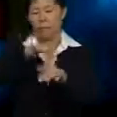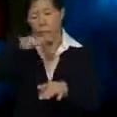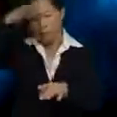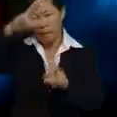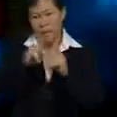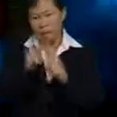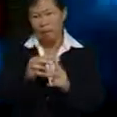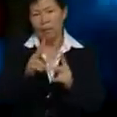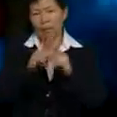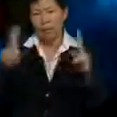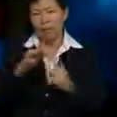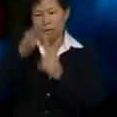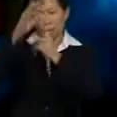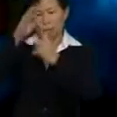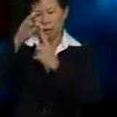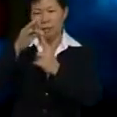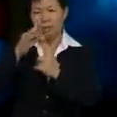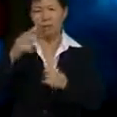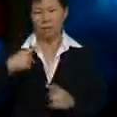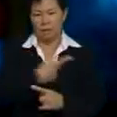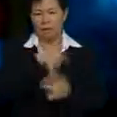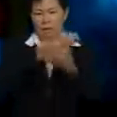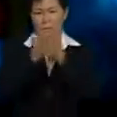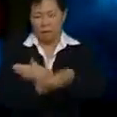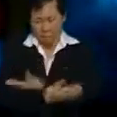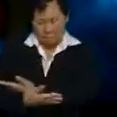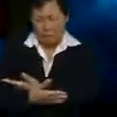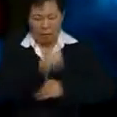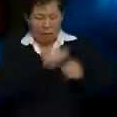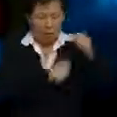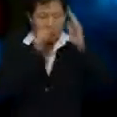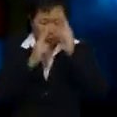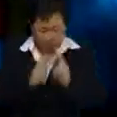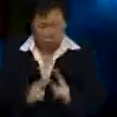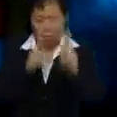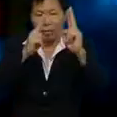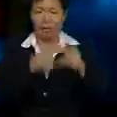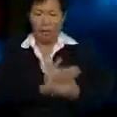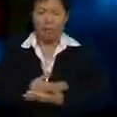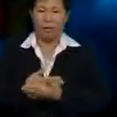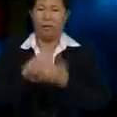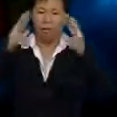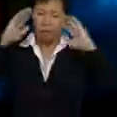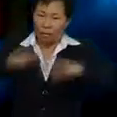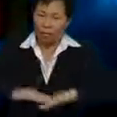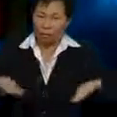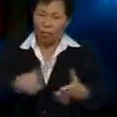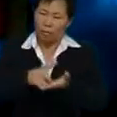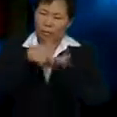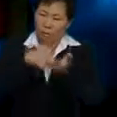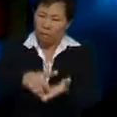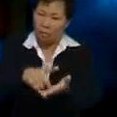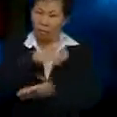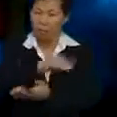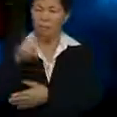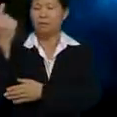paling utamanya Yang paling afdalnya Kita jadilah Anak yang berakhlak mulia Anak yang beribadah Yang melakukan sedakah Yang